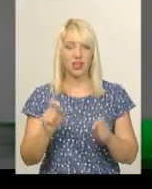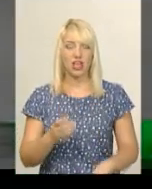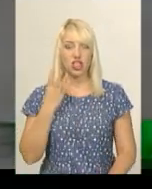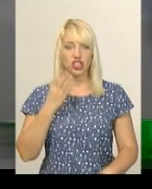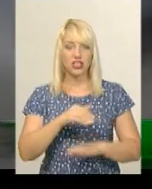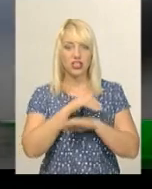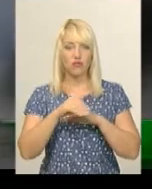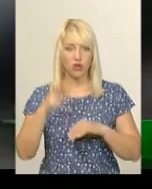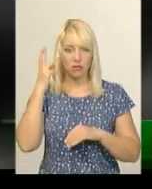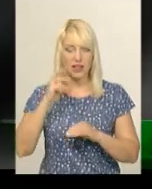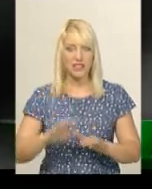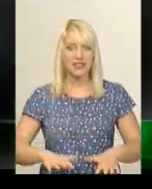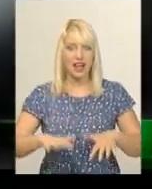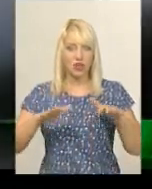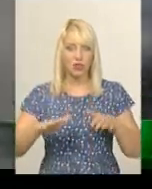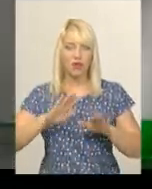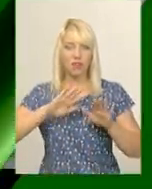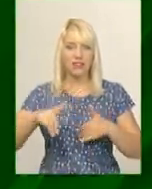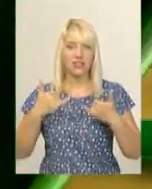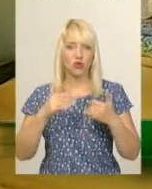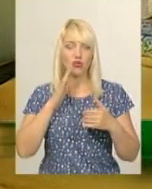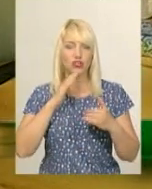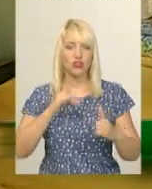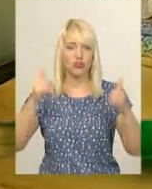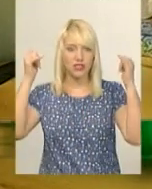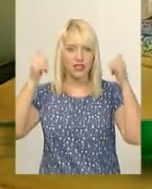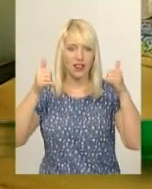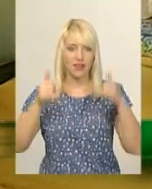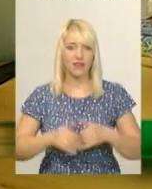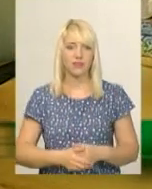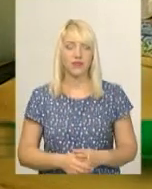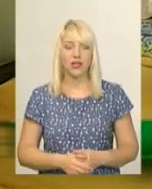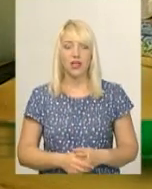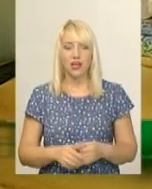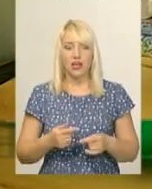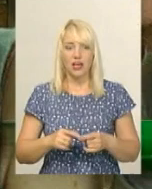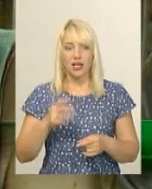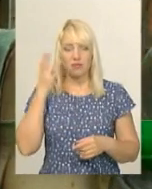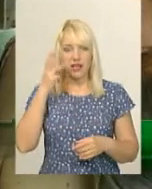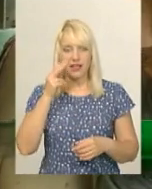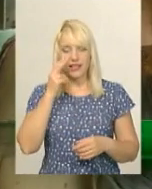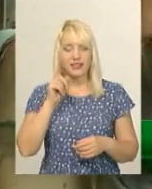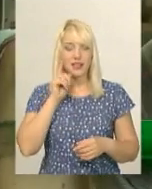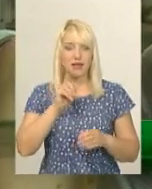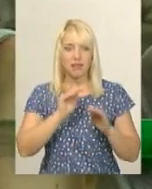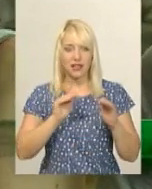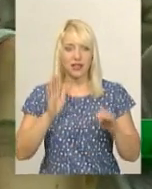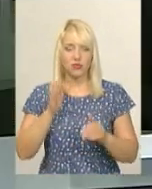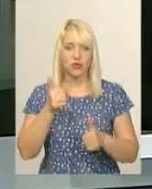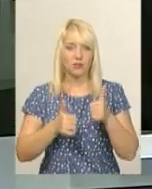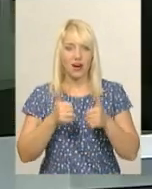Хмельницького затопило після сьогоднішньої зливи Хмельницькі підлітки змагатимуться в міському турнірі з настільних ігор